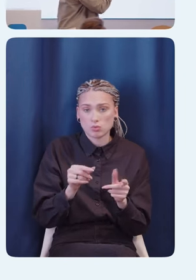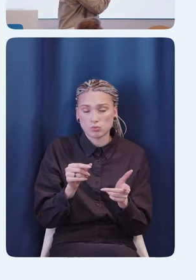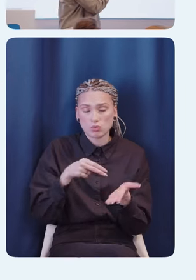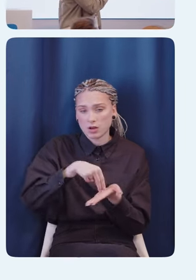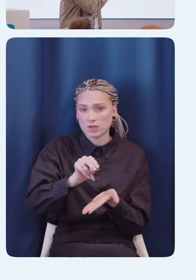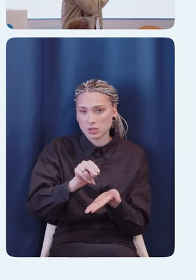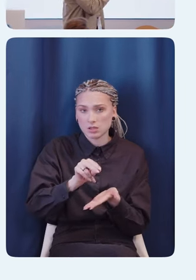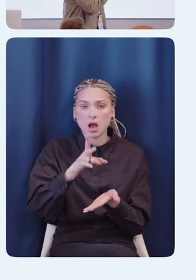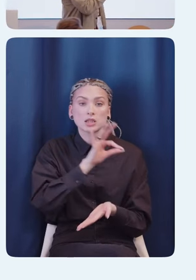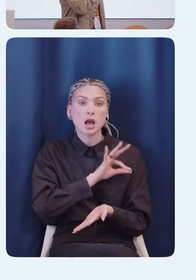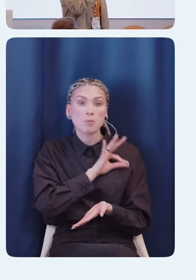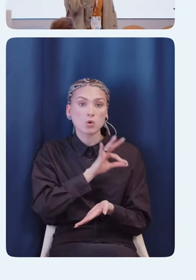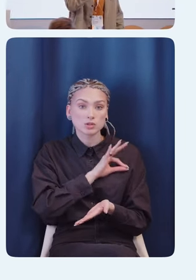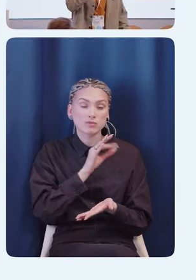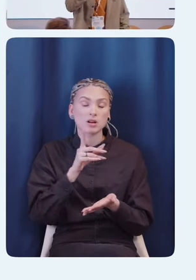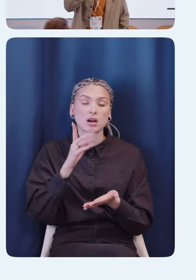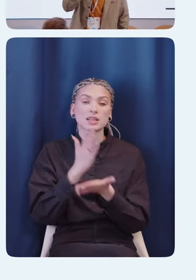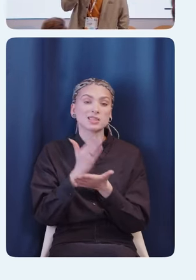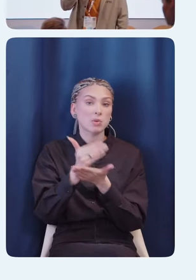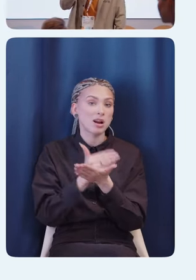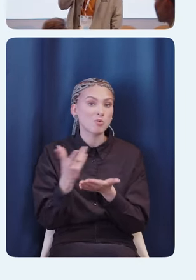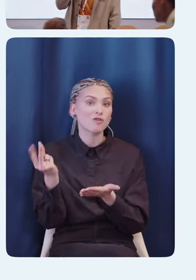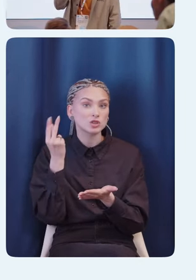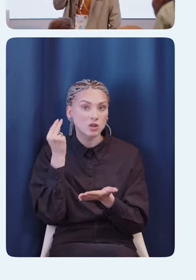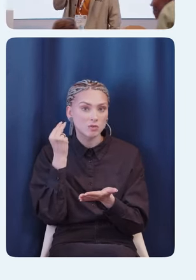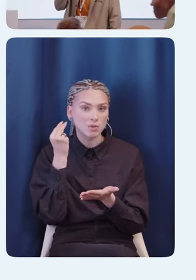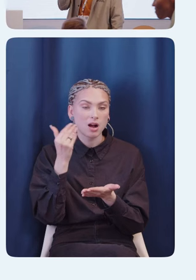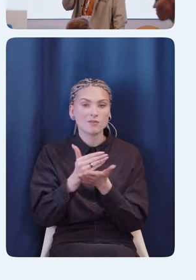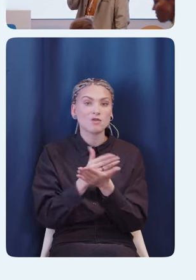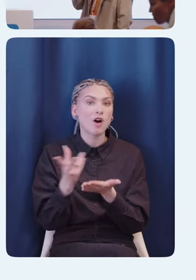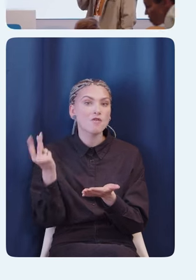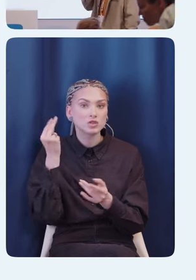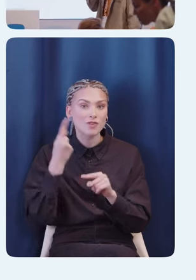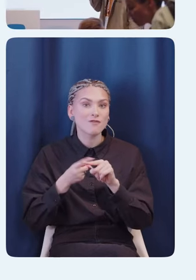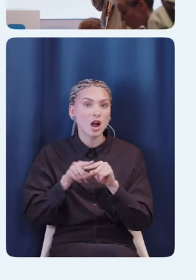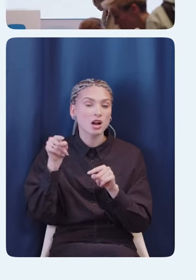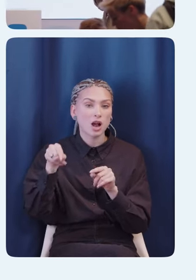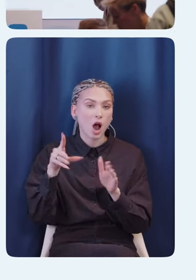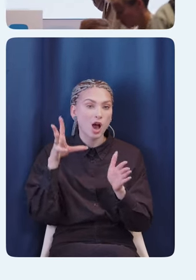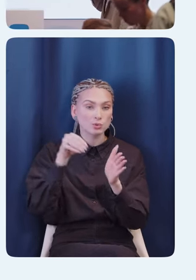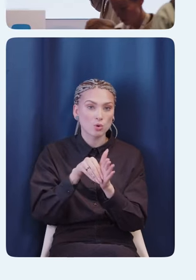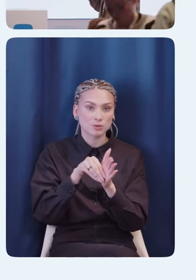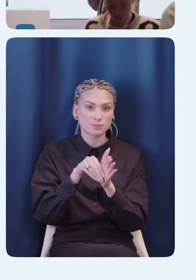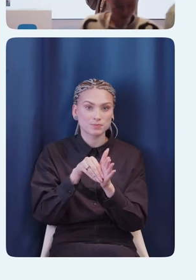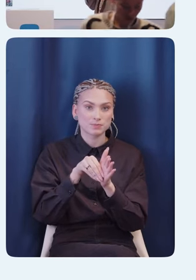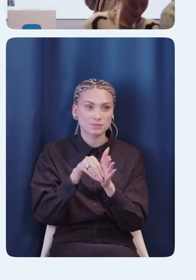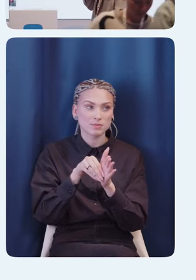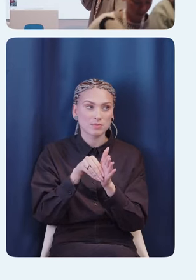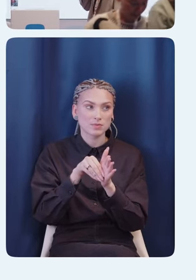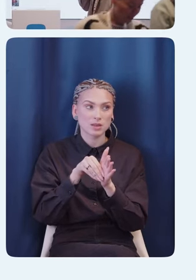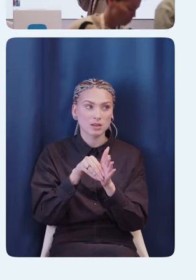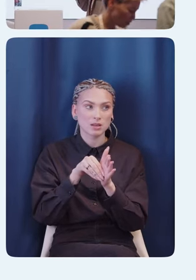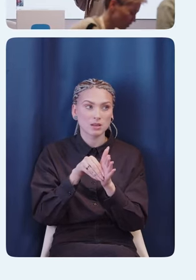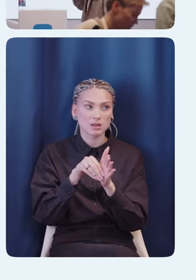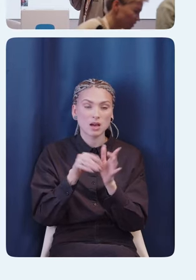Но для пользователя, с включенным voiceover, а тем более для пользователя с voiceover, в котором сама операционная